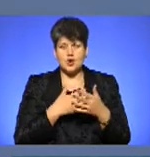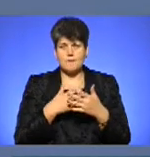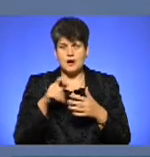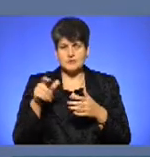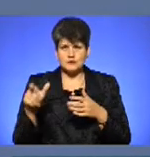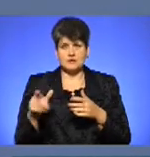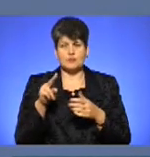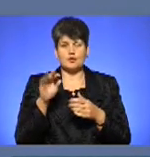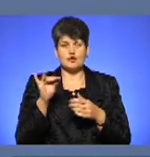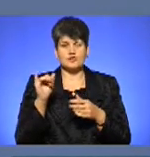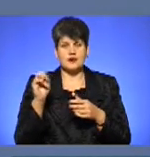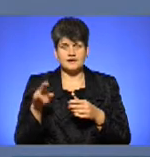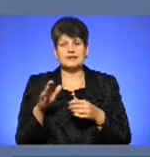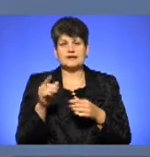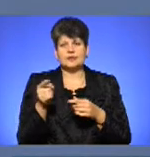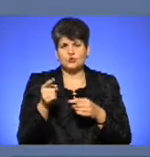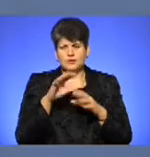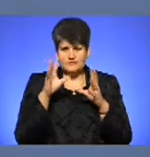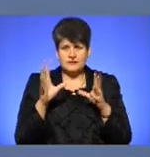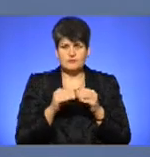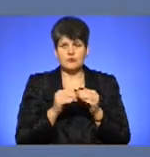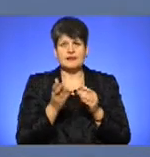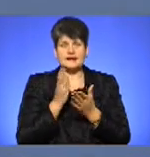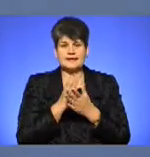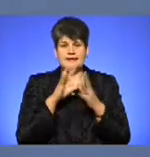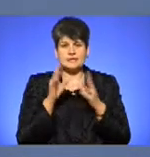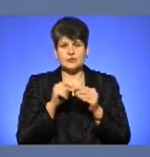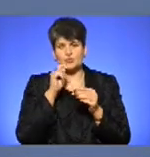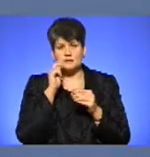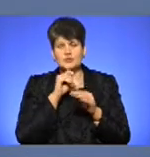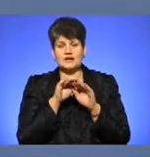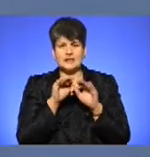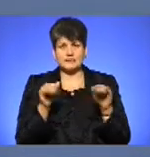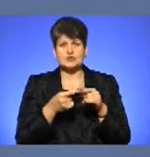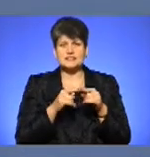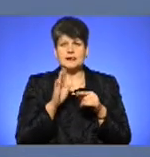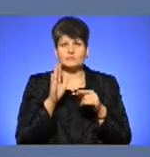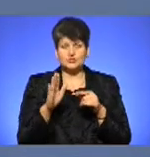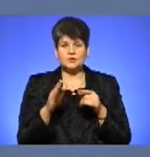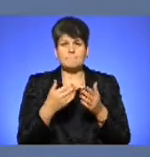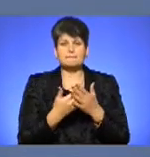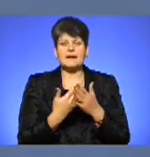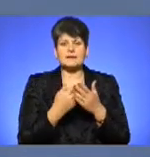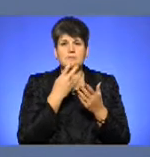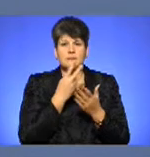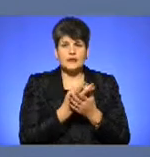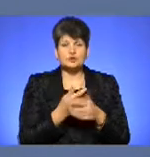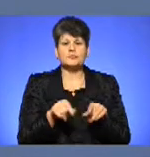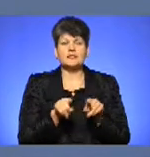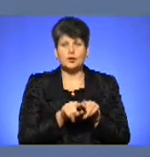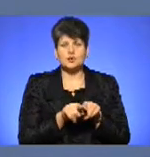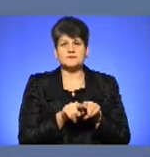Почаєва, і Тернопілля взагалі, і вийшло на загальноукраїнський рівень, то тепер це буде, безумовно, предметом також і